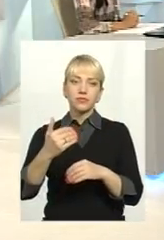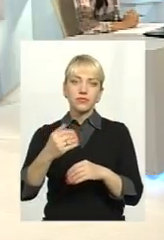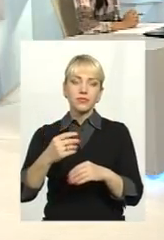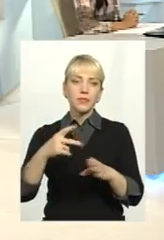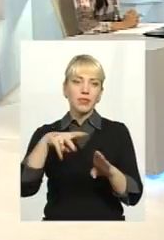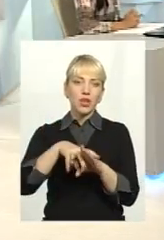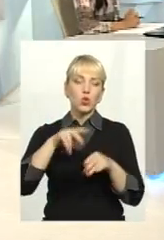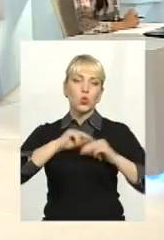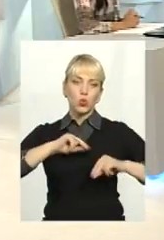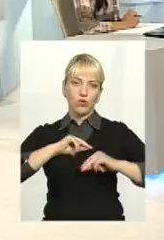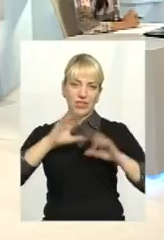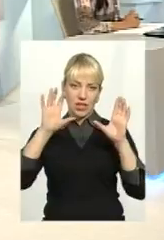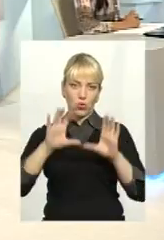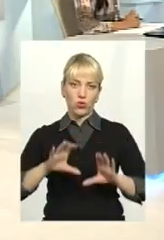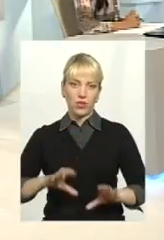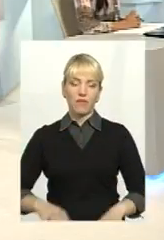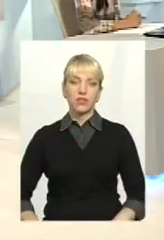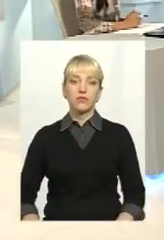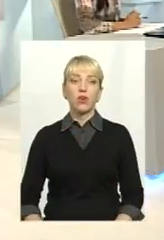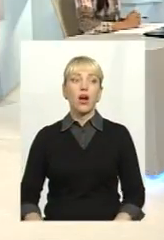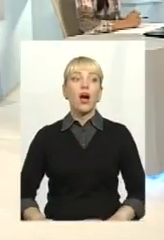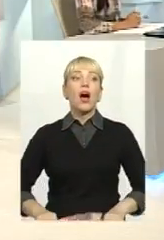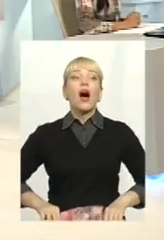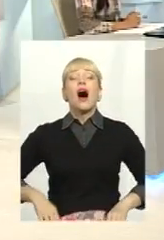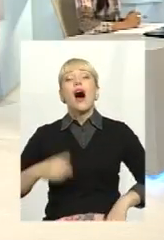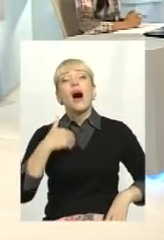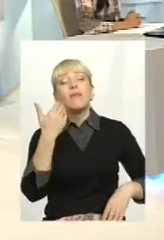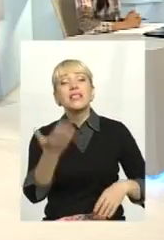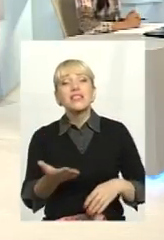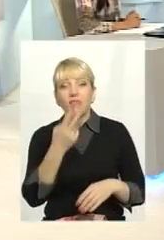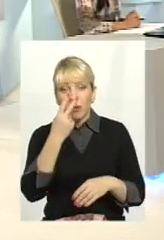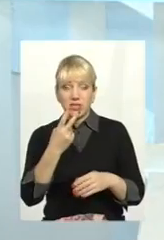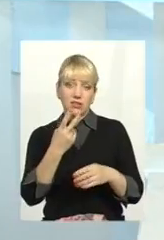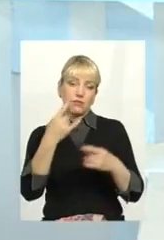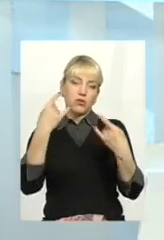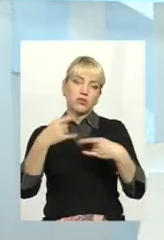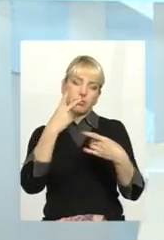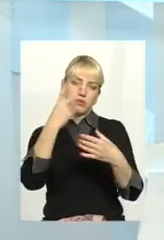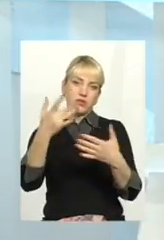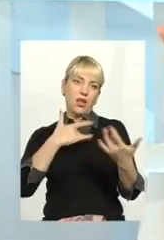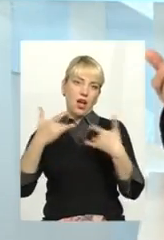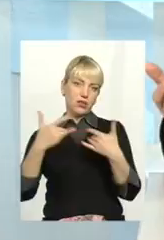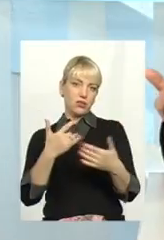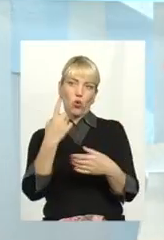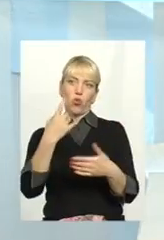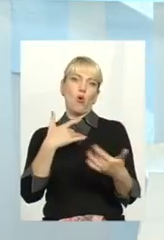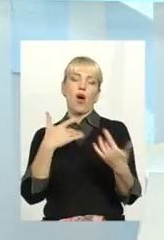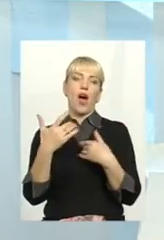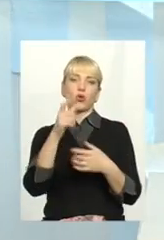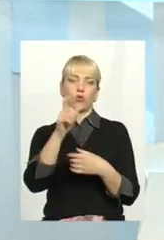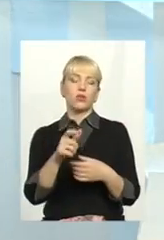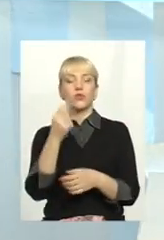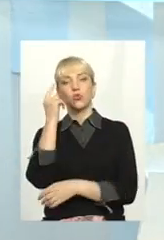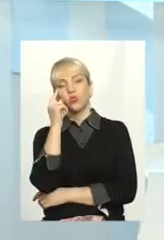А ми з вами сидимо, дивимося по телебаченому цей театр одного чи двох акторів, ну може 10 акторів,